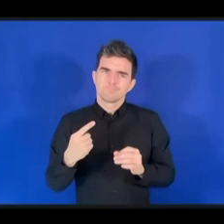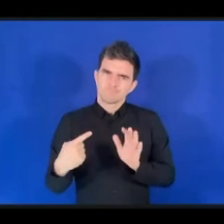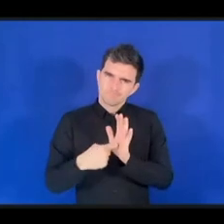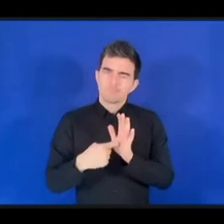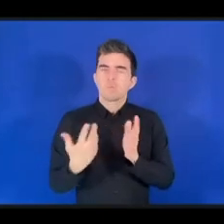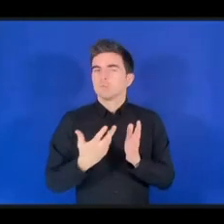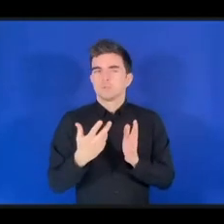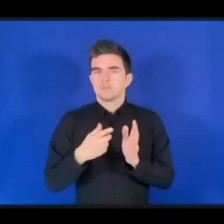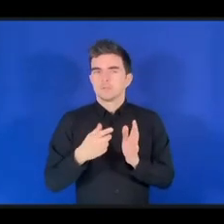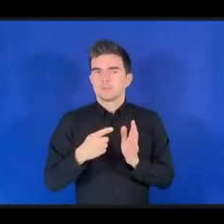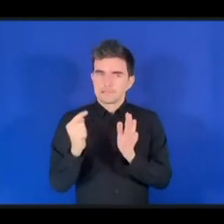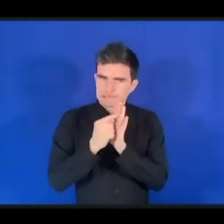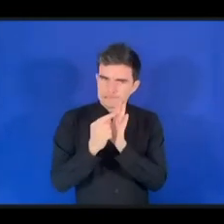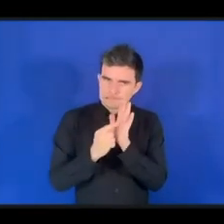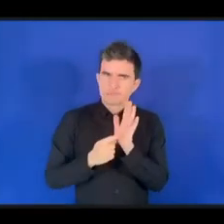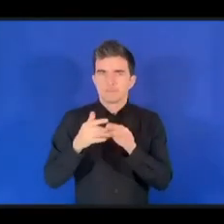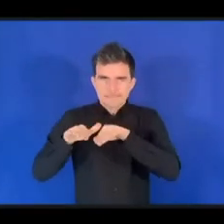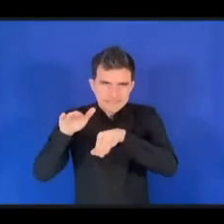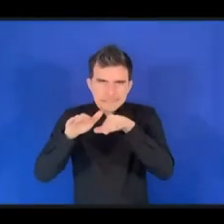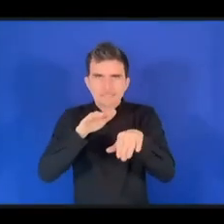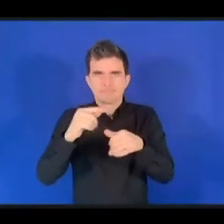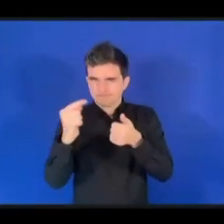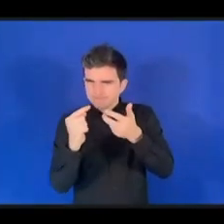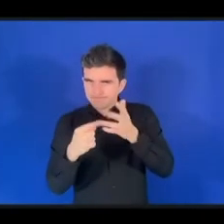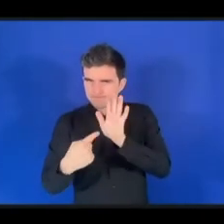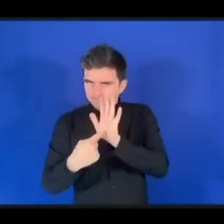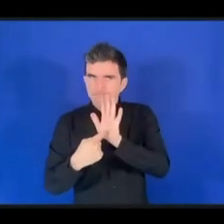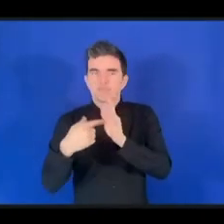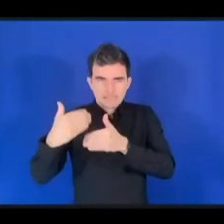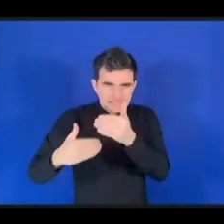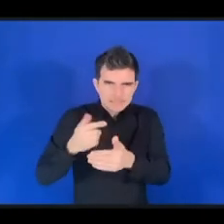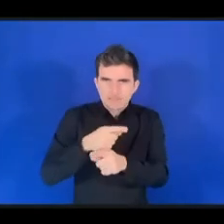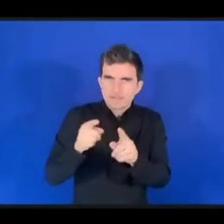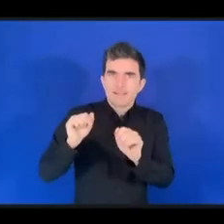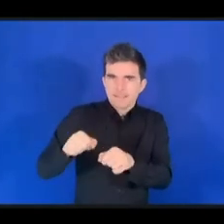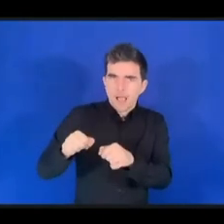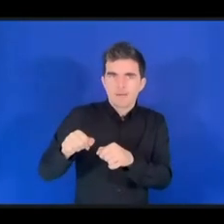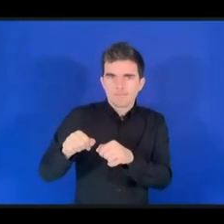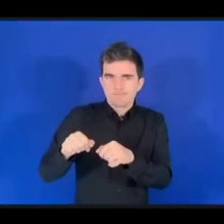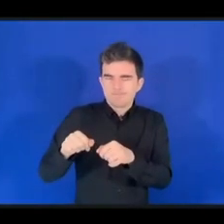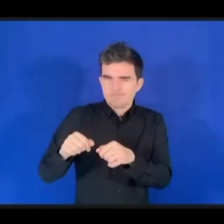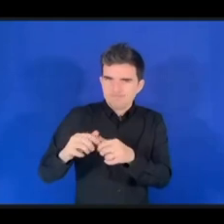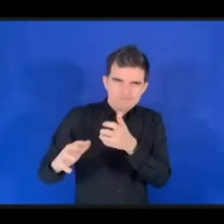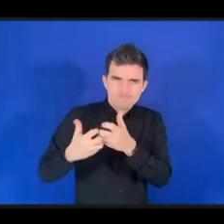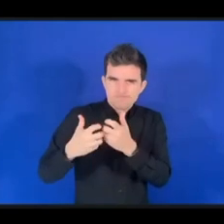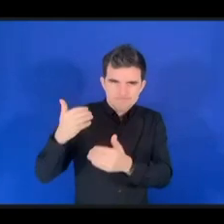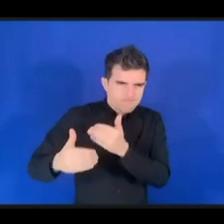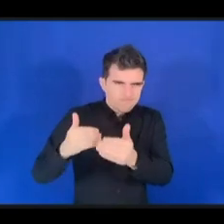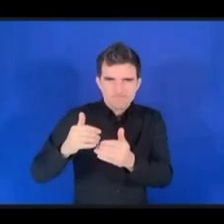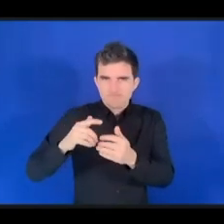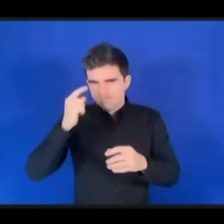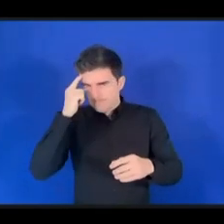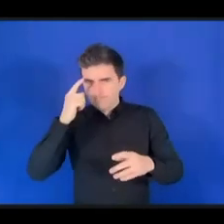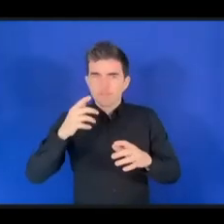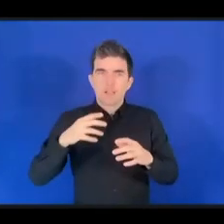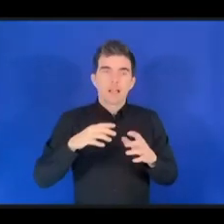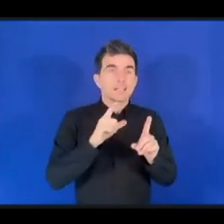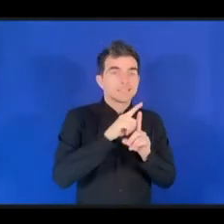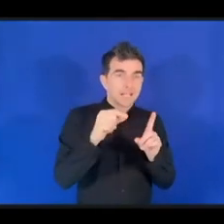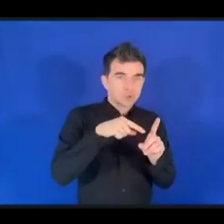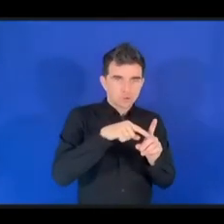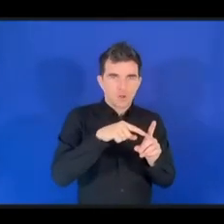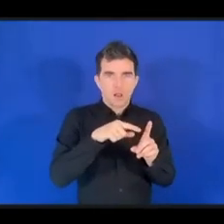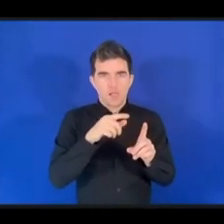сессии по цифровому взаимодействию гражданского общества, которая проводилась в нулевой день. Необходима более